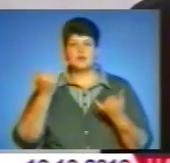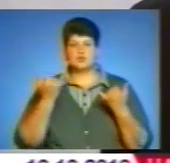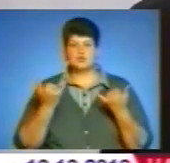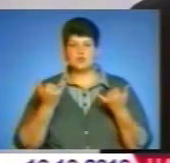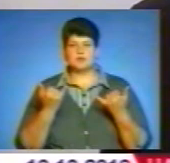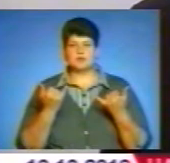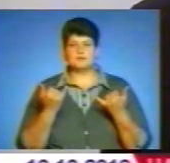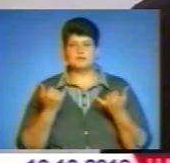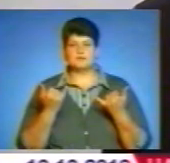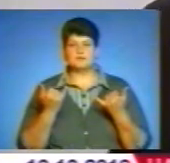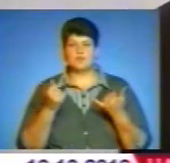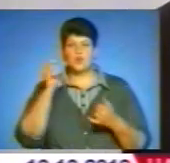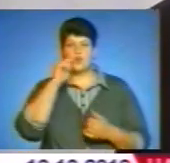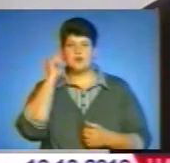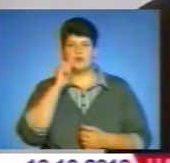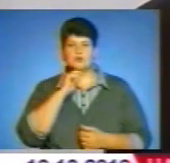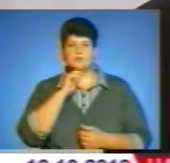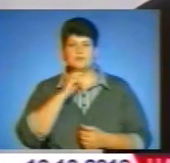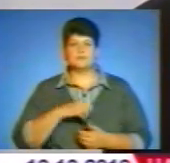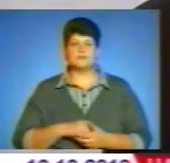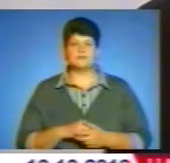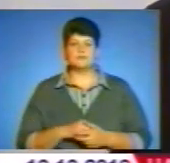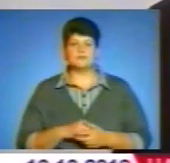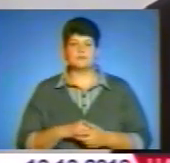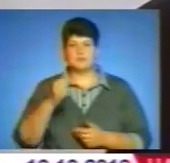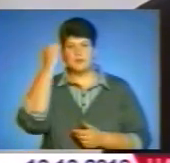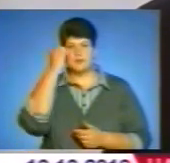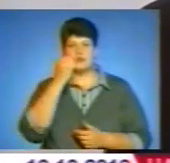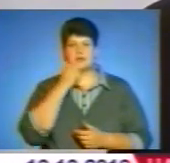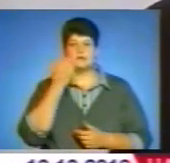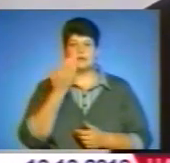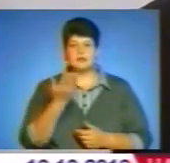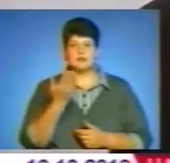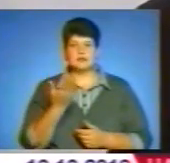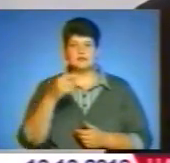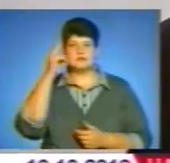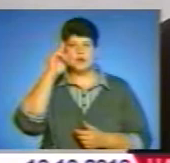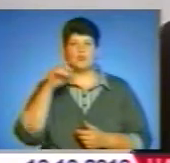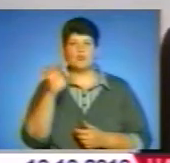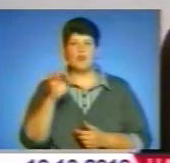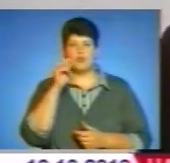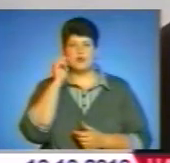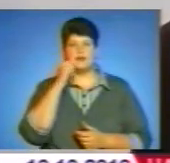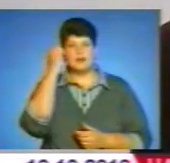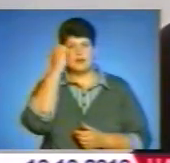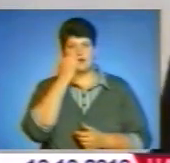що ти такий. Ти дійсно проставляє сьогодні Україну.